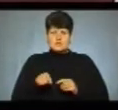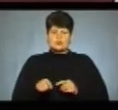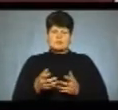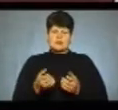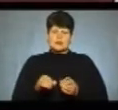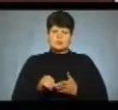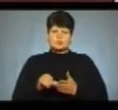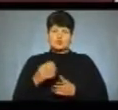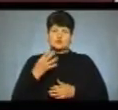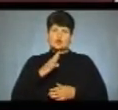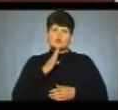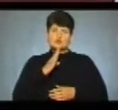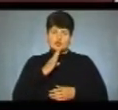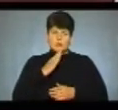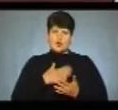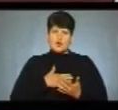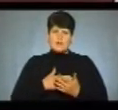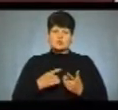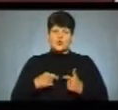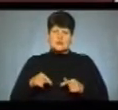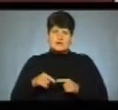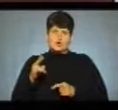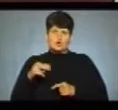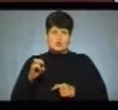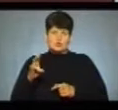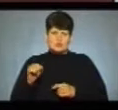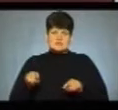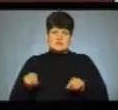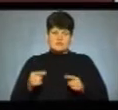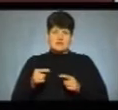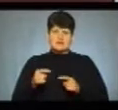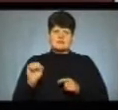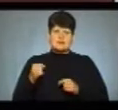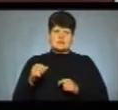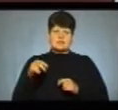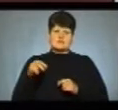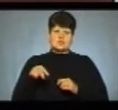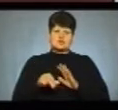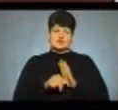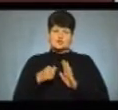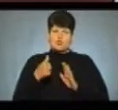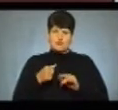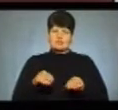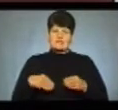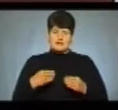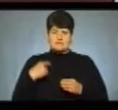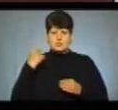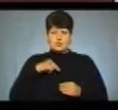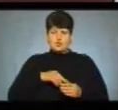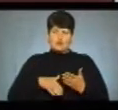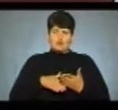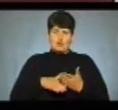в ній взяли участь 40 жінок. Громадську організацію «Донна» створили в серпні 2006 року, щоб надавати психологічну допомогу і